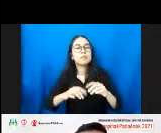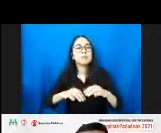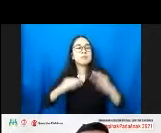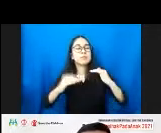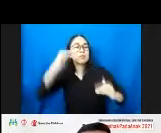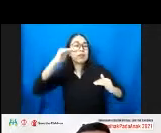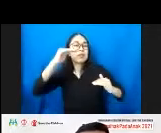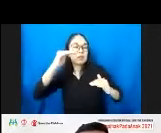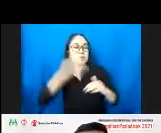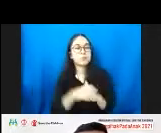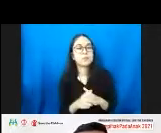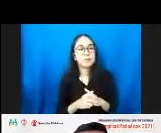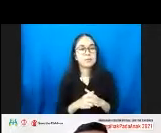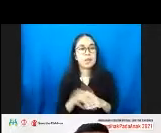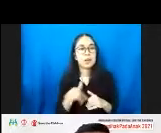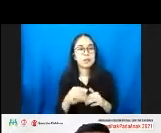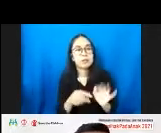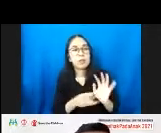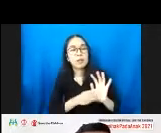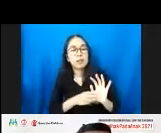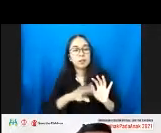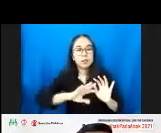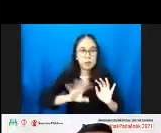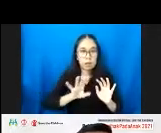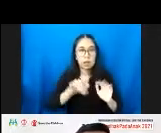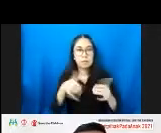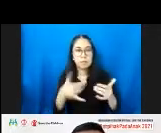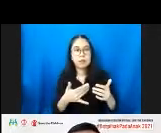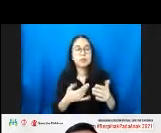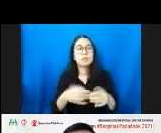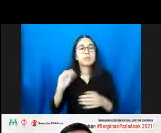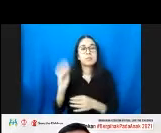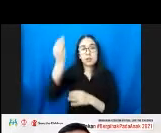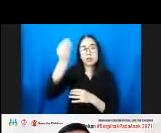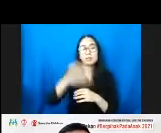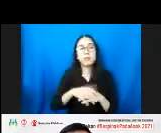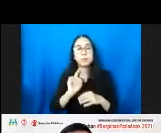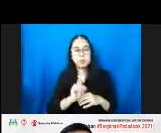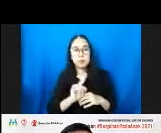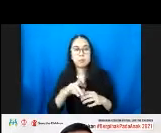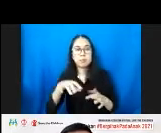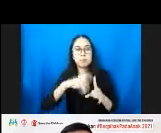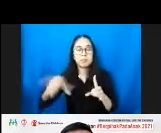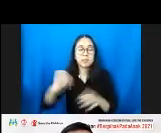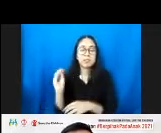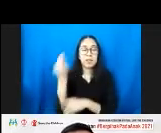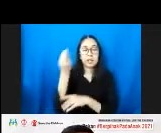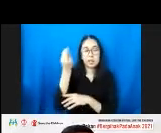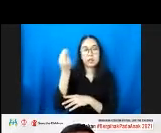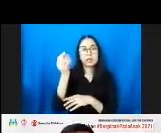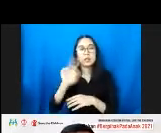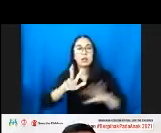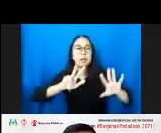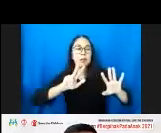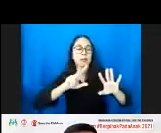tidak lagi menjalikan masalah public health itu adalah DKI, karena stunting DKI sudah tinggal 18